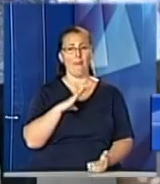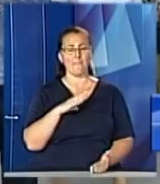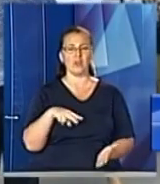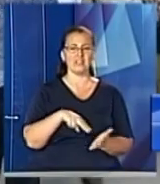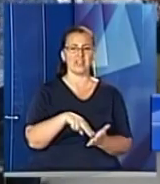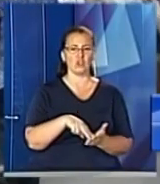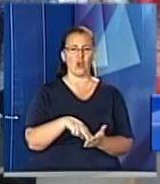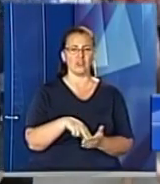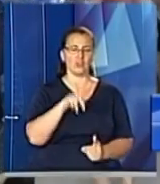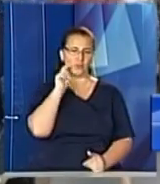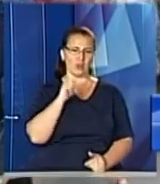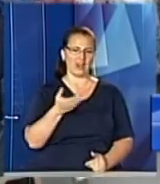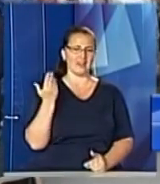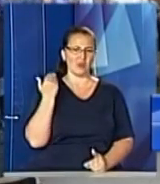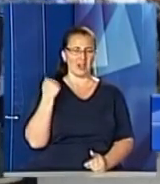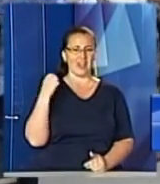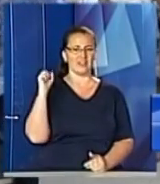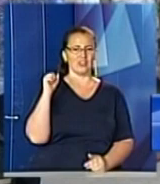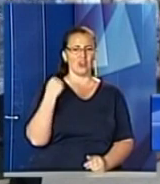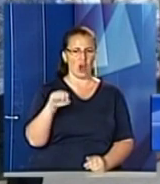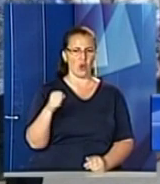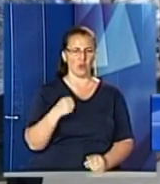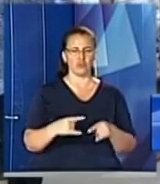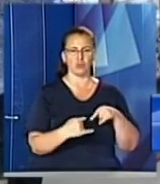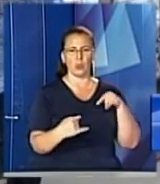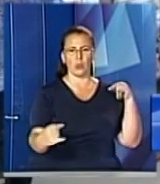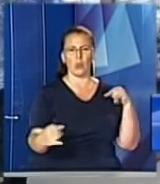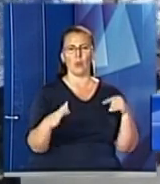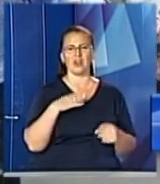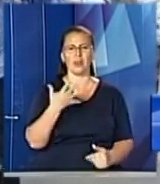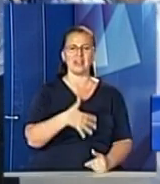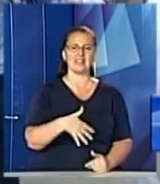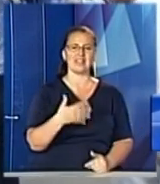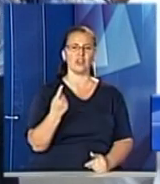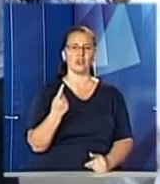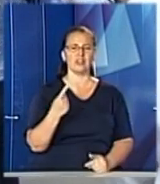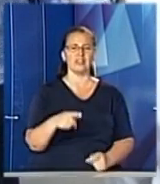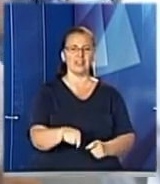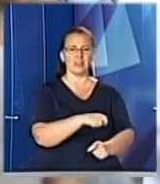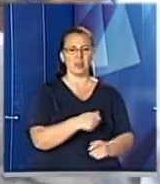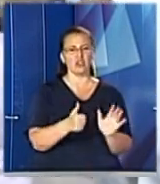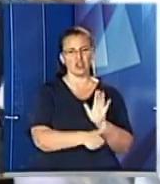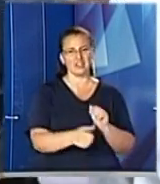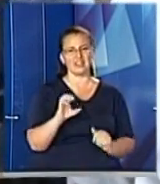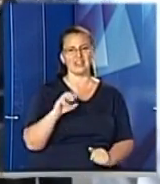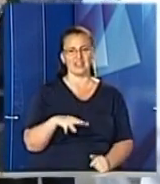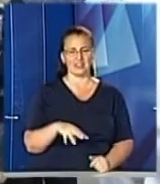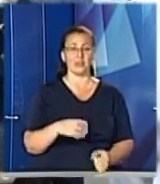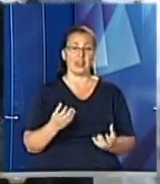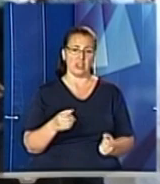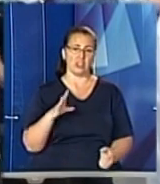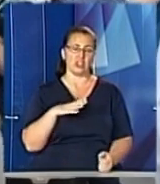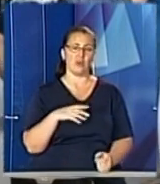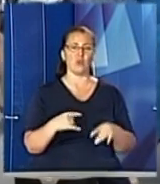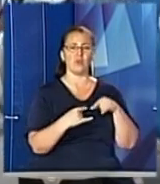Україні попередні рекорди. Довжина столу одного сягала 51 метр 60 сантиметрів. І ще був